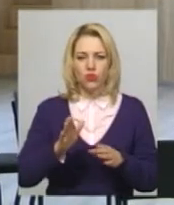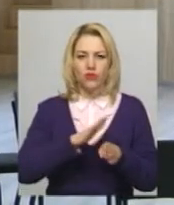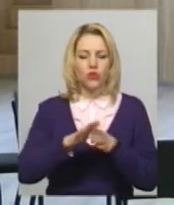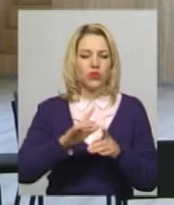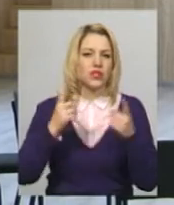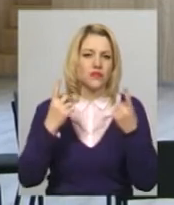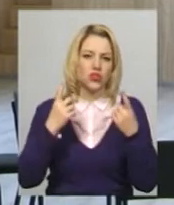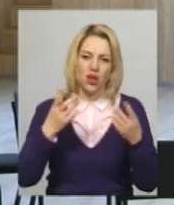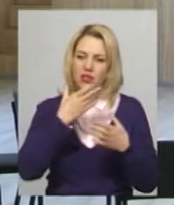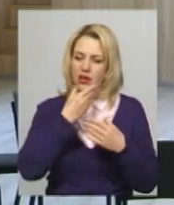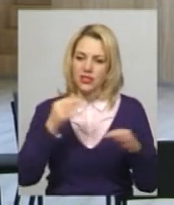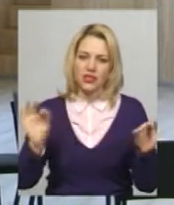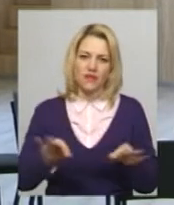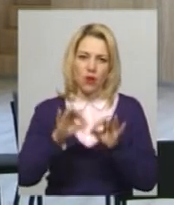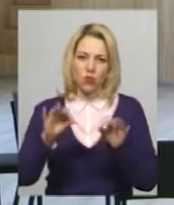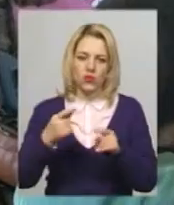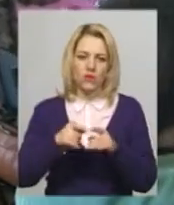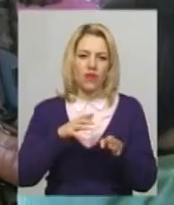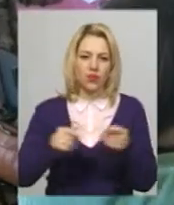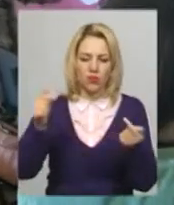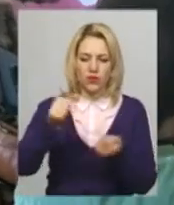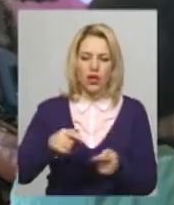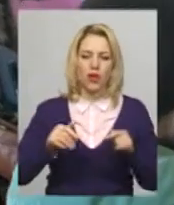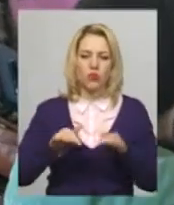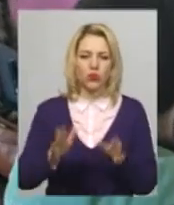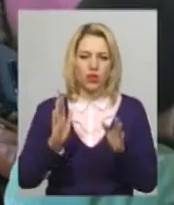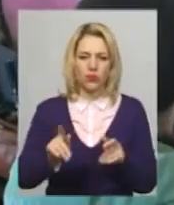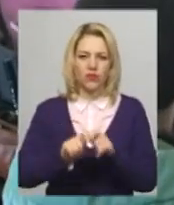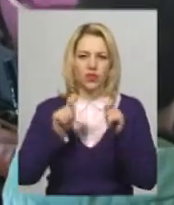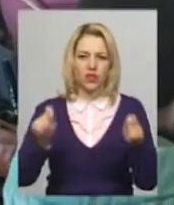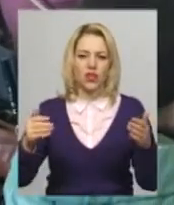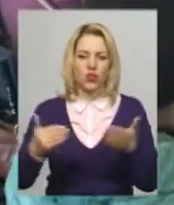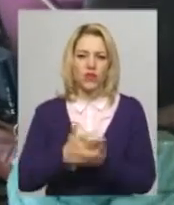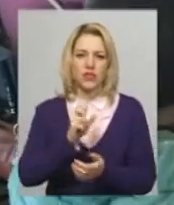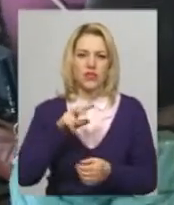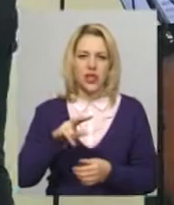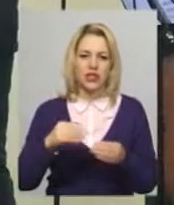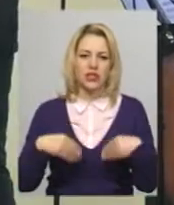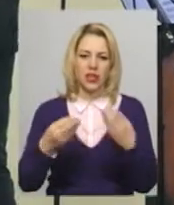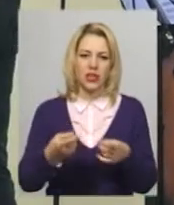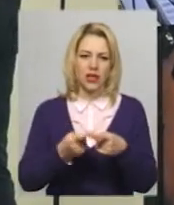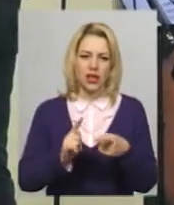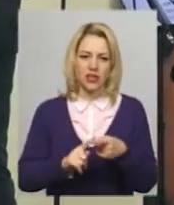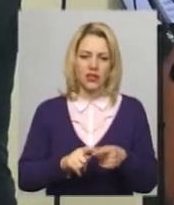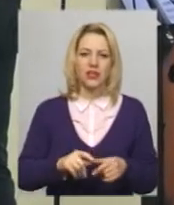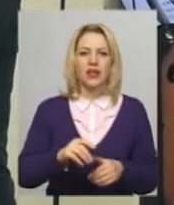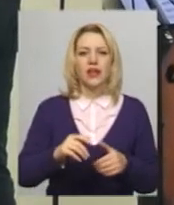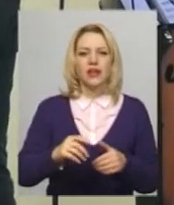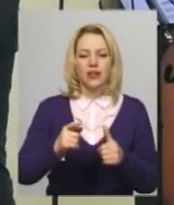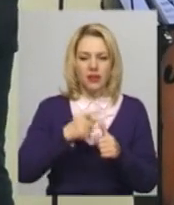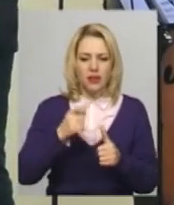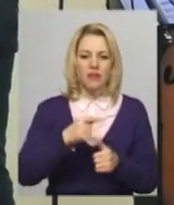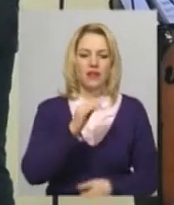красива музика. Вона відповідає тій події, яка буде відбуватися відкриття нової зали і надання їй ім'я імені Василя Сліпака.